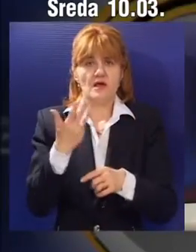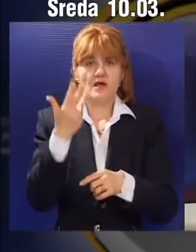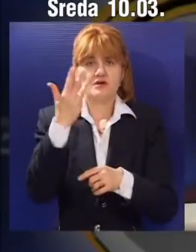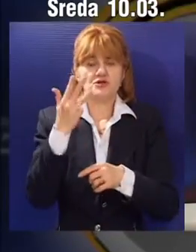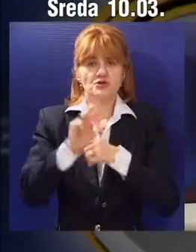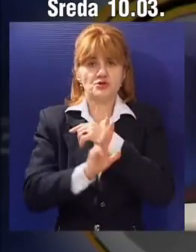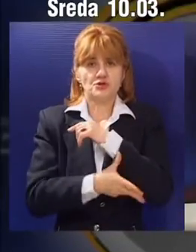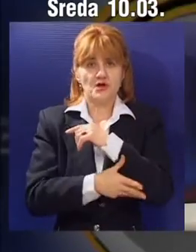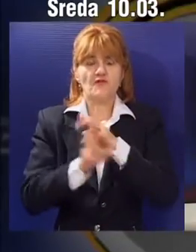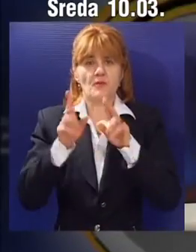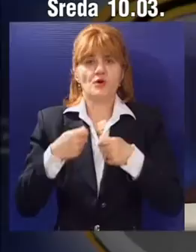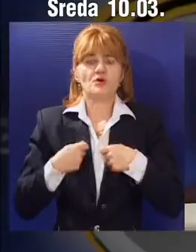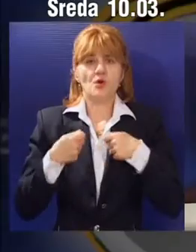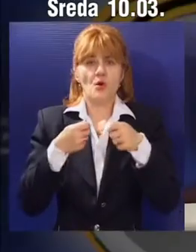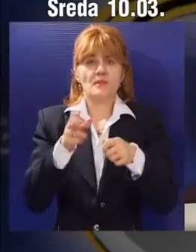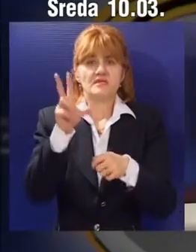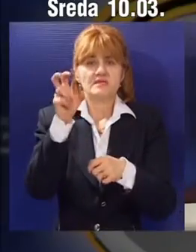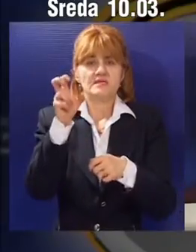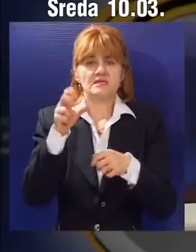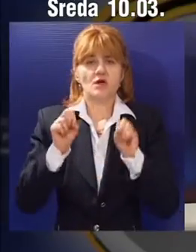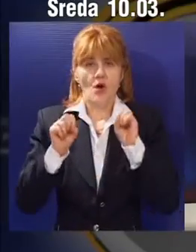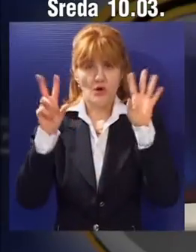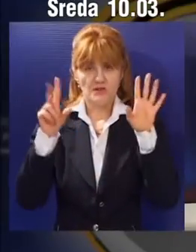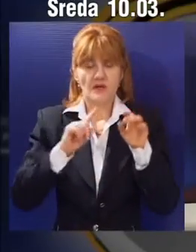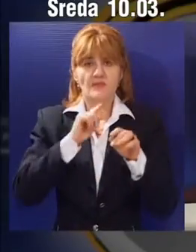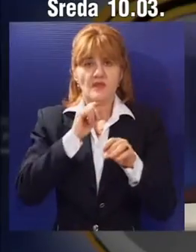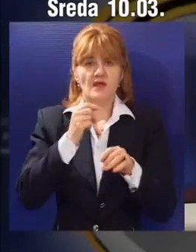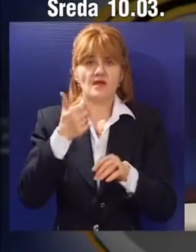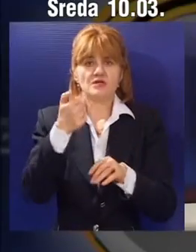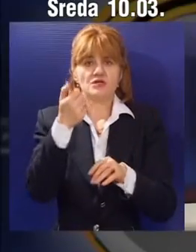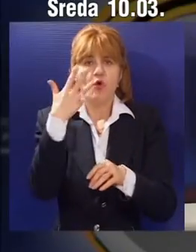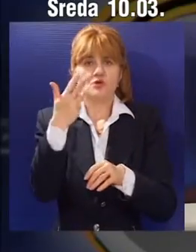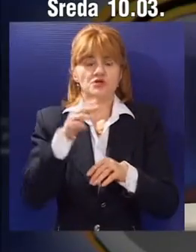Četvrti stepen moći će da upiše 318, a treći 140 svršenih osmaka.